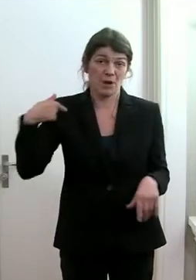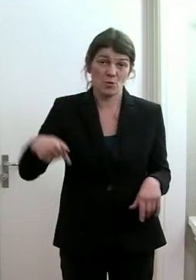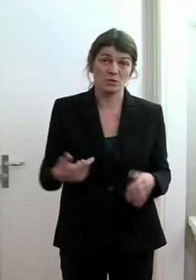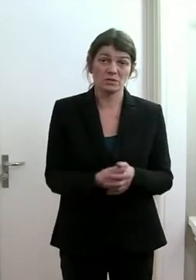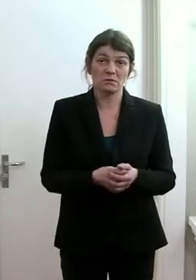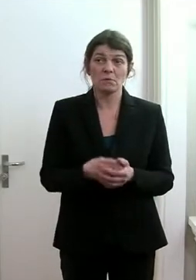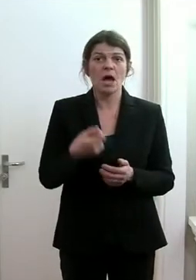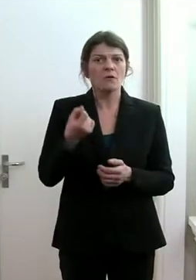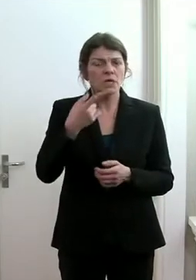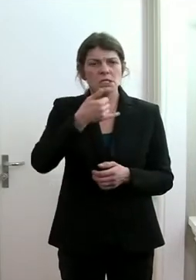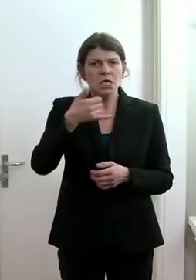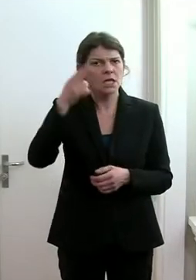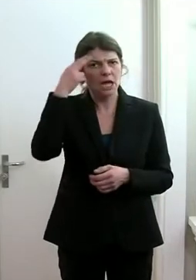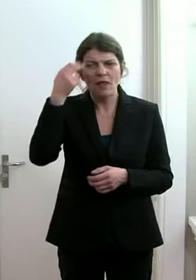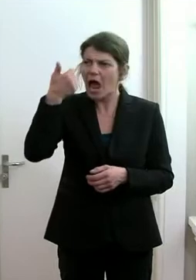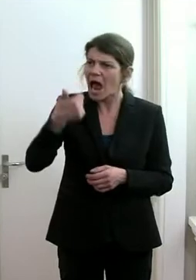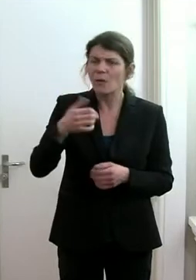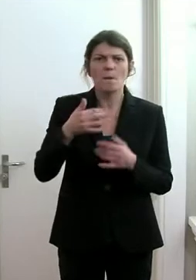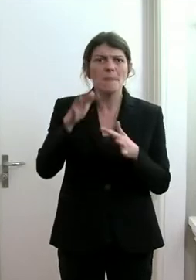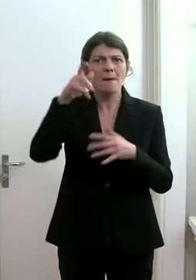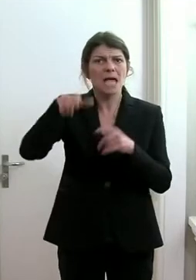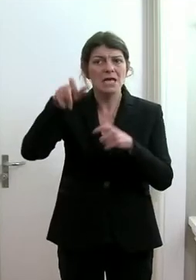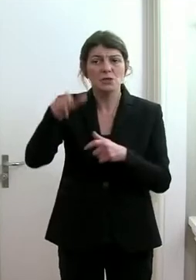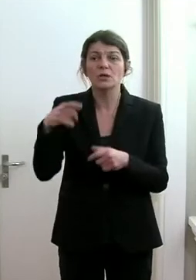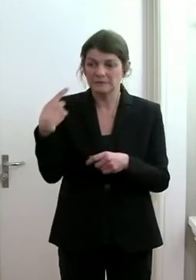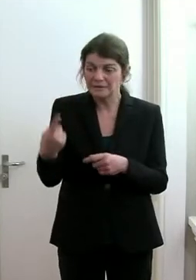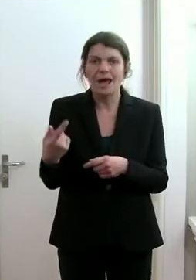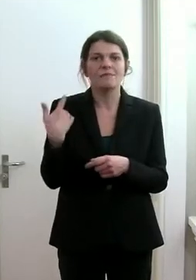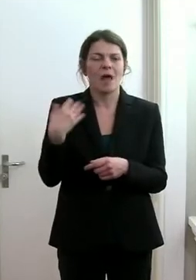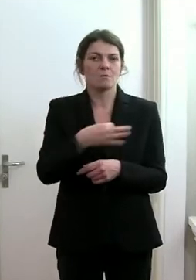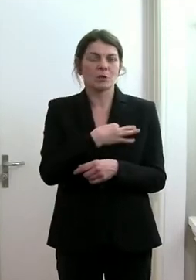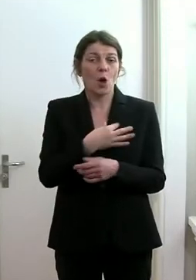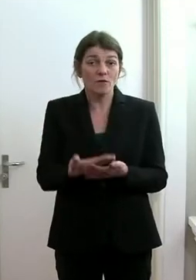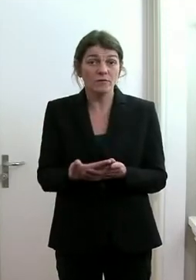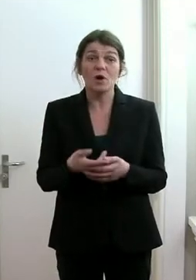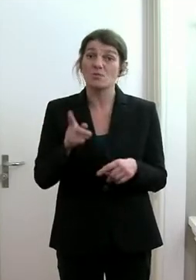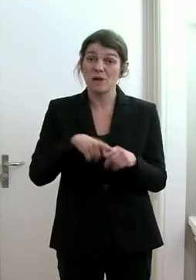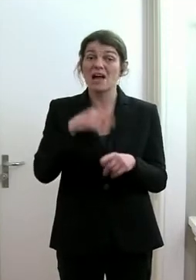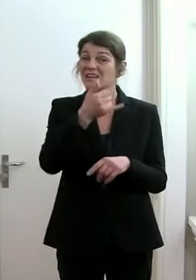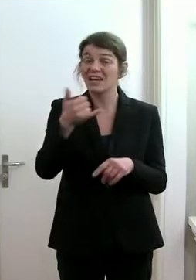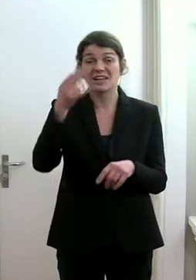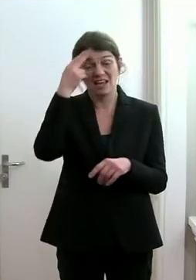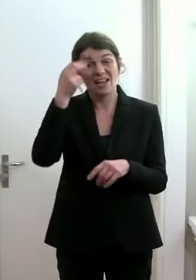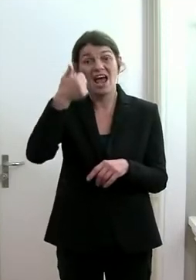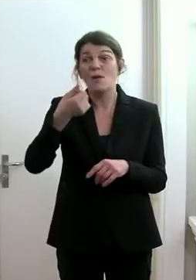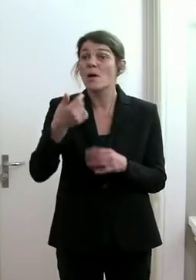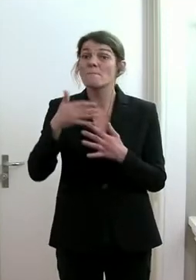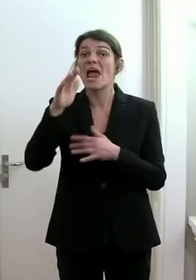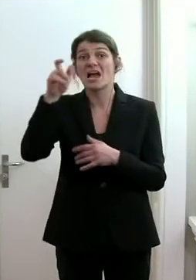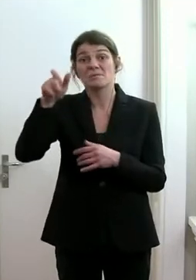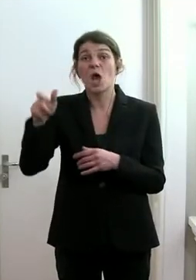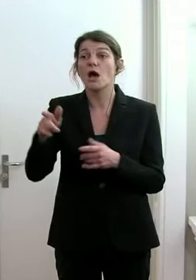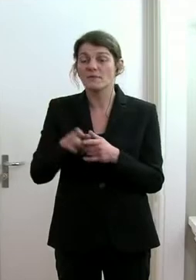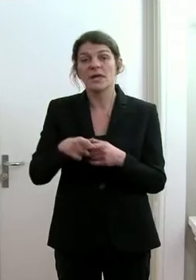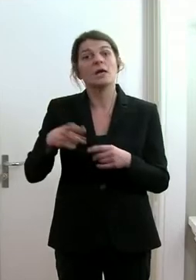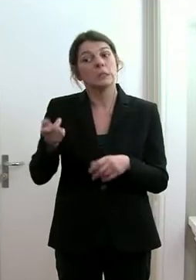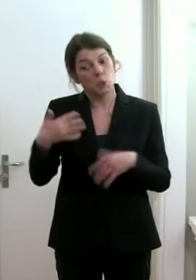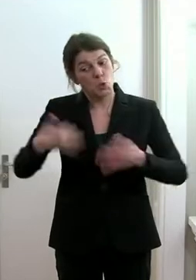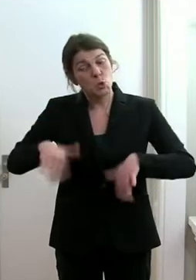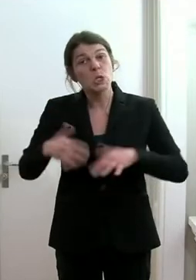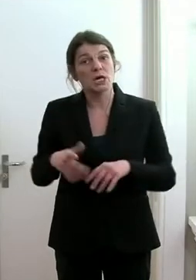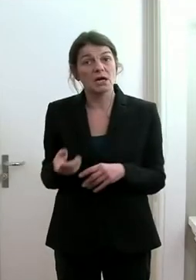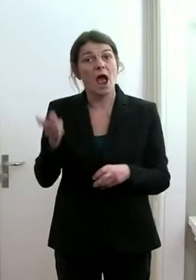bald jeder einen oder mehrere, den es erwischt hat. Und bald kennt auch jeder einen oder mehrere, die es etwas heftiger